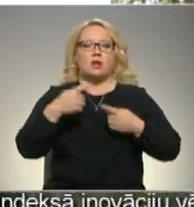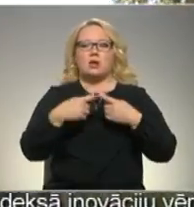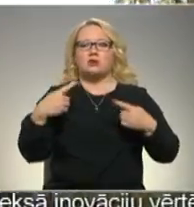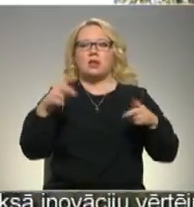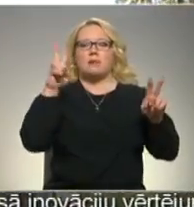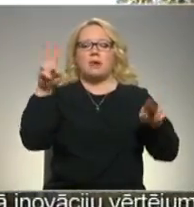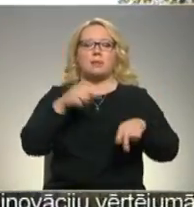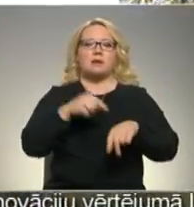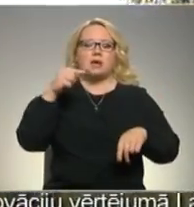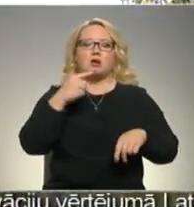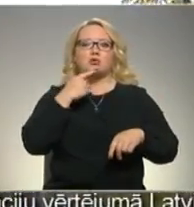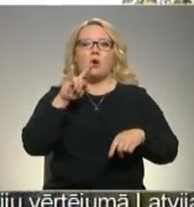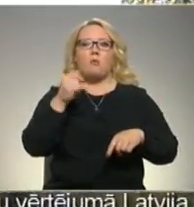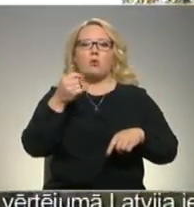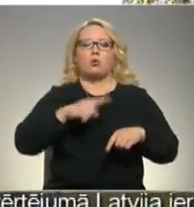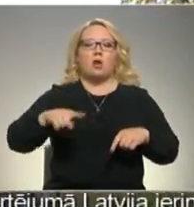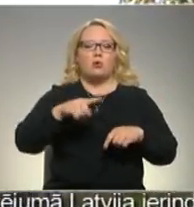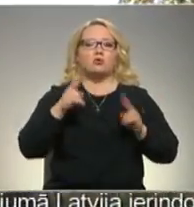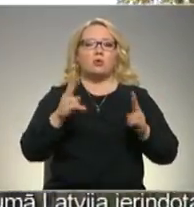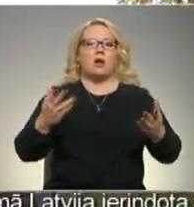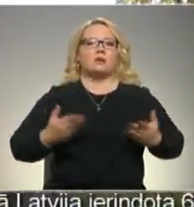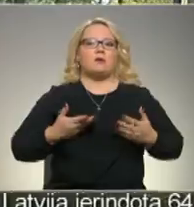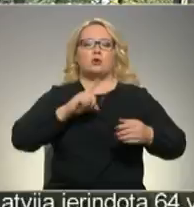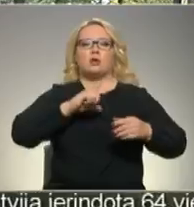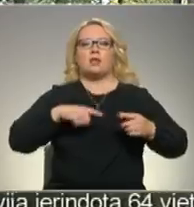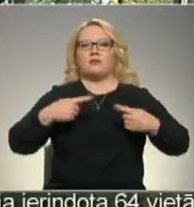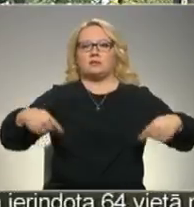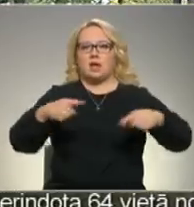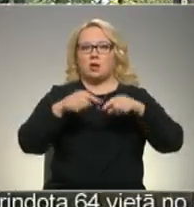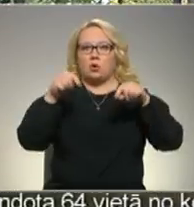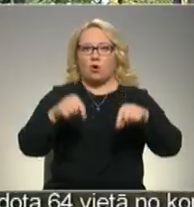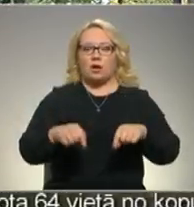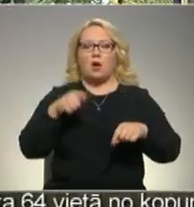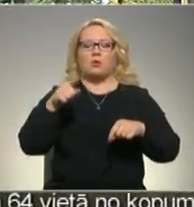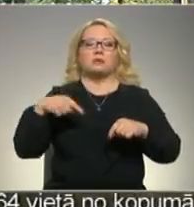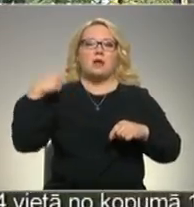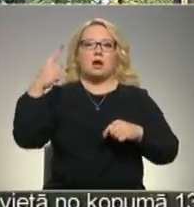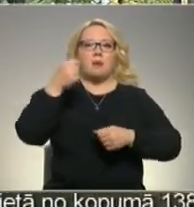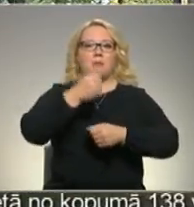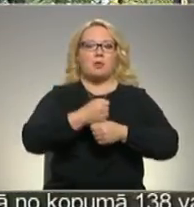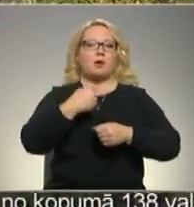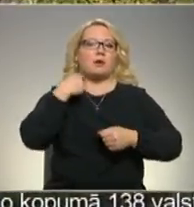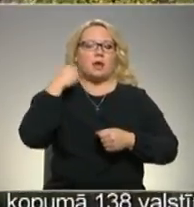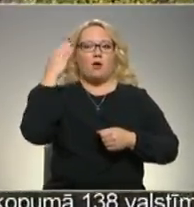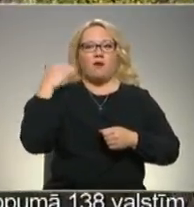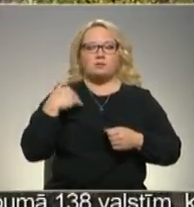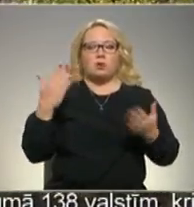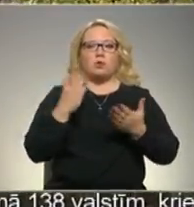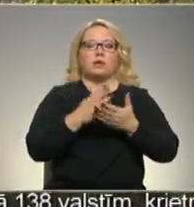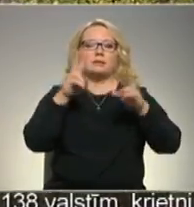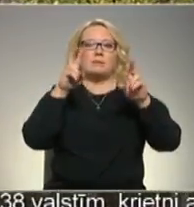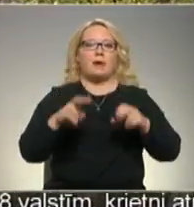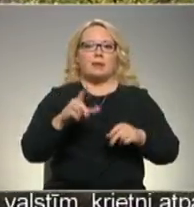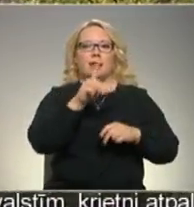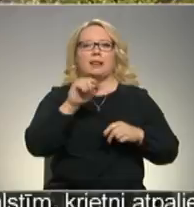tēmām, kas skara somaguru tautas un to, kā tās dzīvojošas Latvijas teritorijā. Somaguru tautu dienu nākamās pieturts ir Rīga un Ventspils, kur tiks pētīt